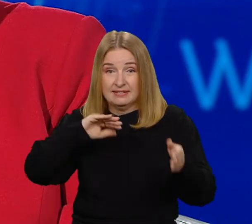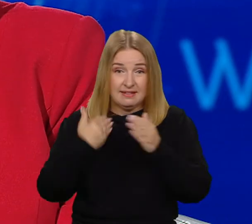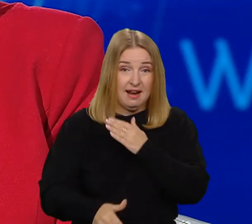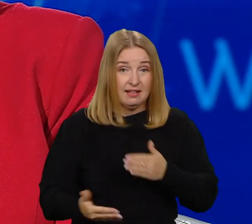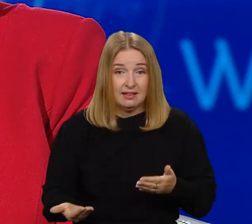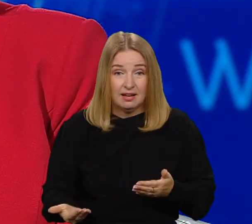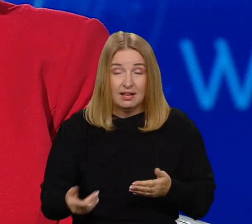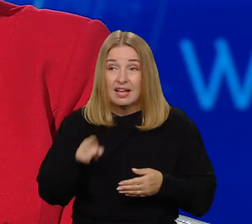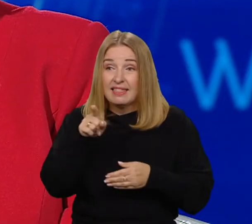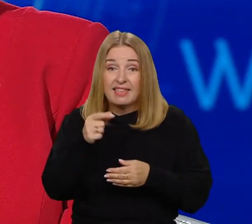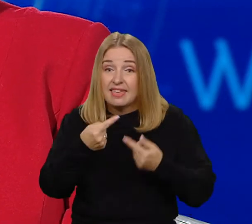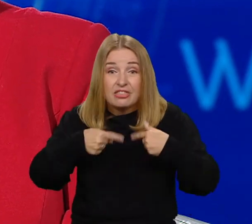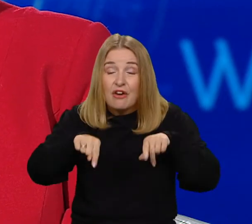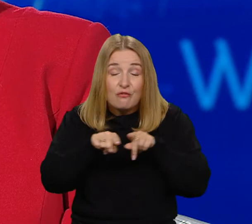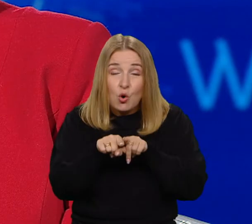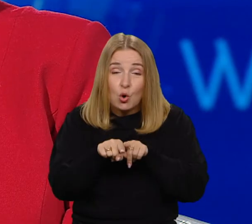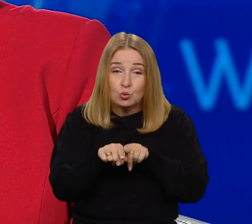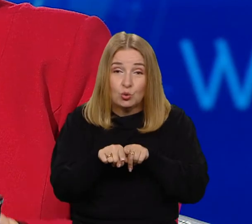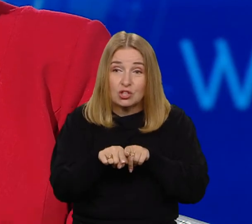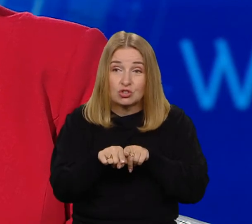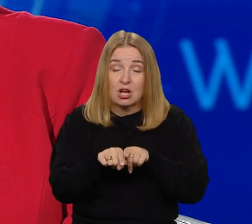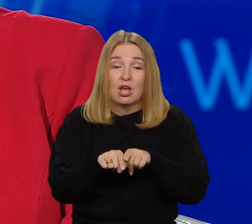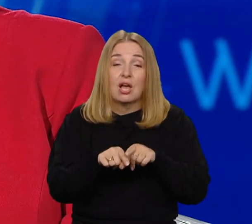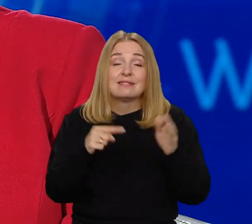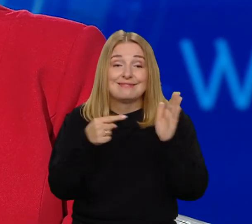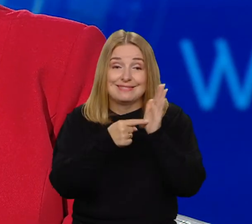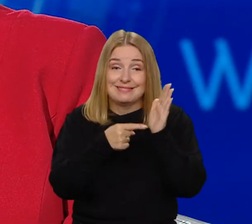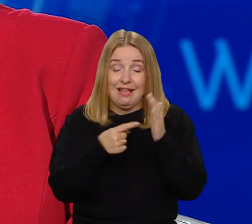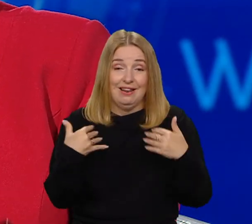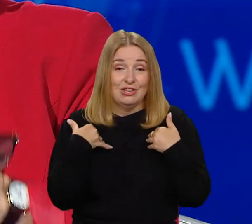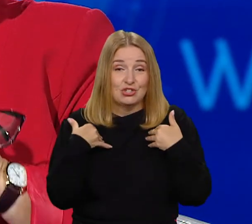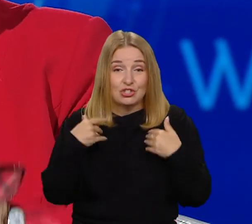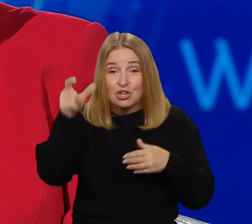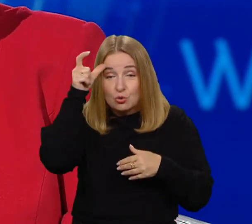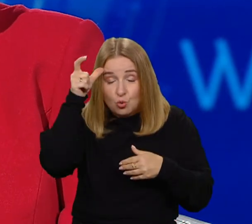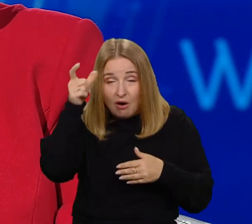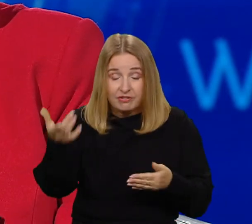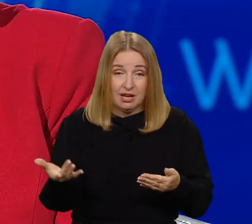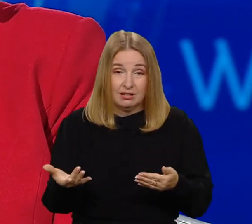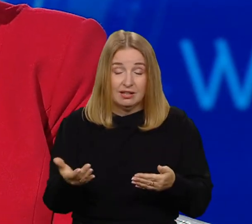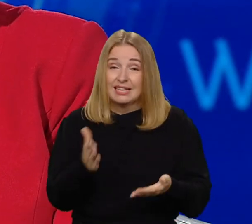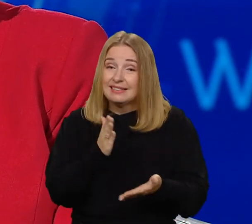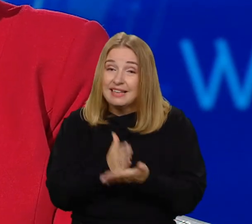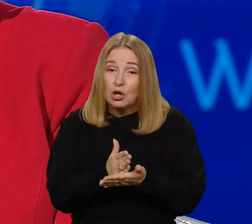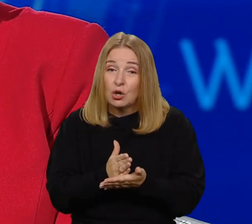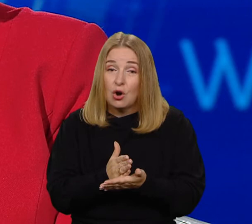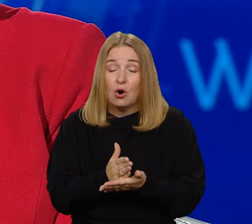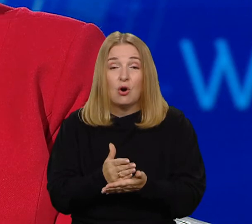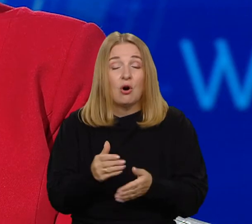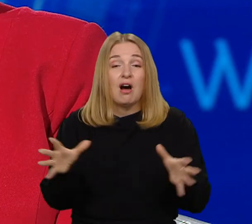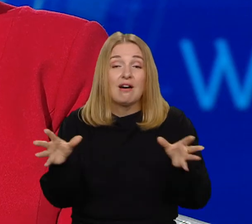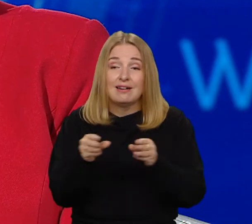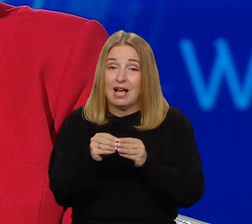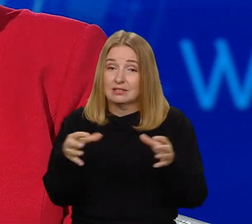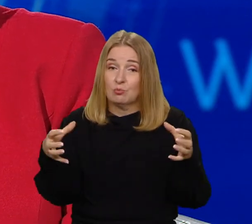nie realizujesz tego, co jest przesłaniem człowieka, nie realizujesz swojego człowieczeństwa, bo to możesz zrobić tylko we wspólnocie z